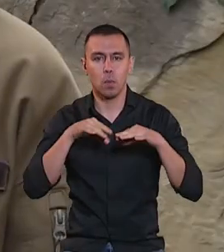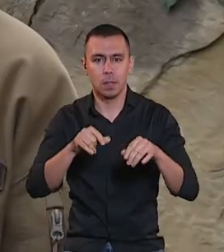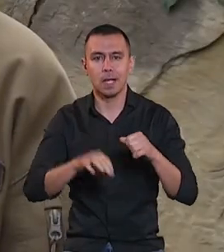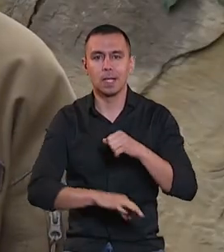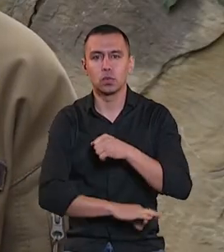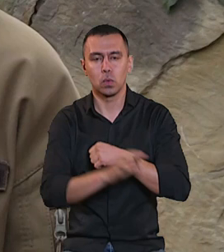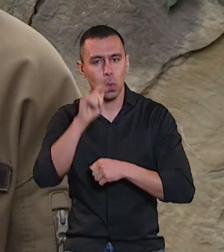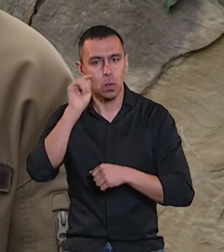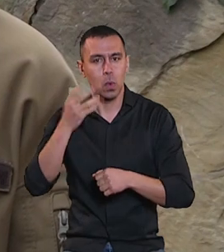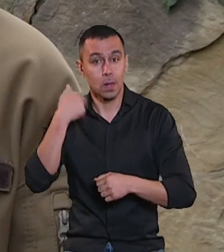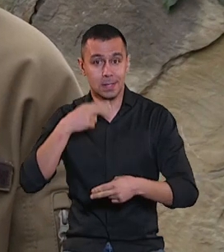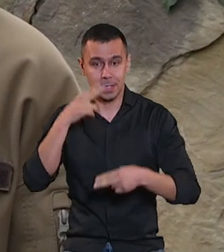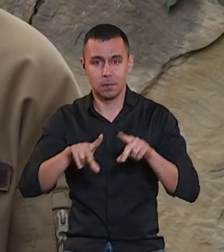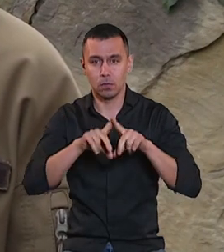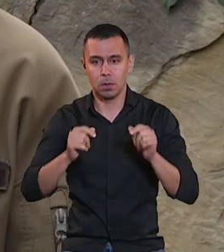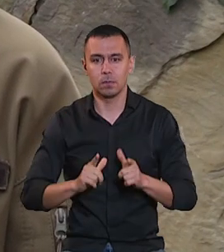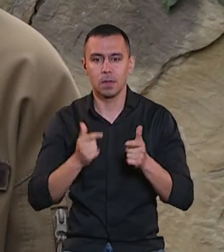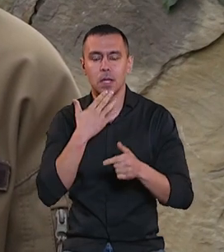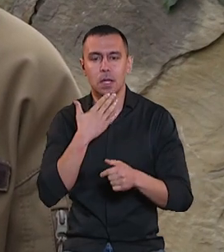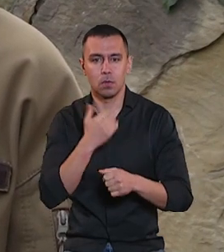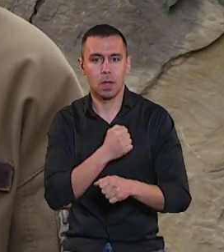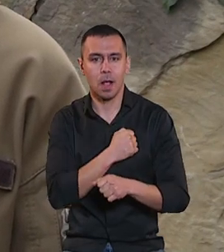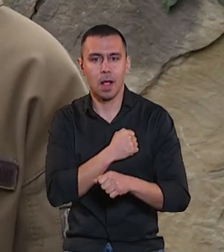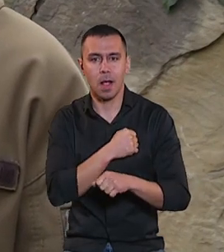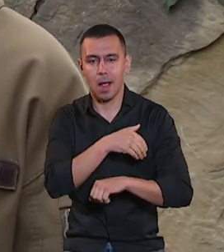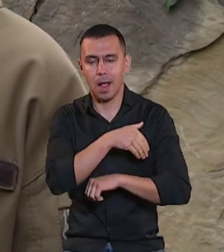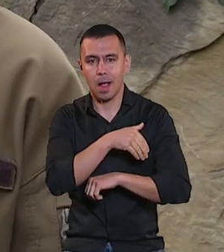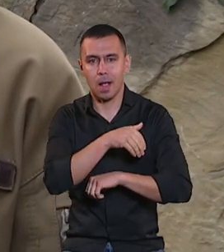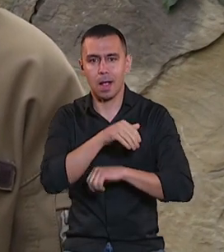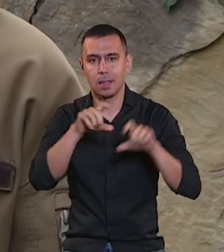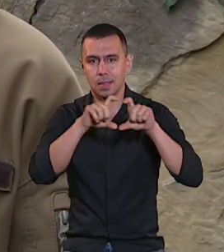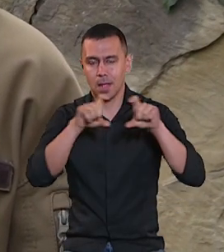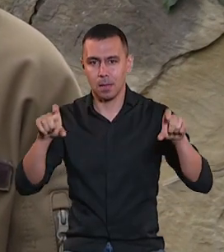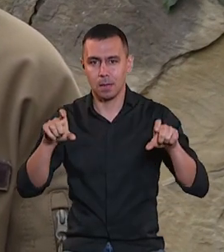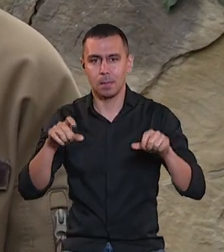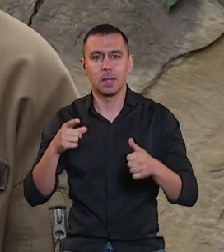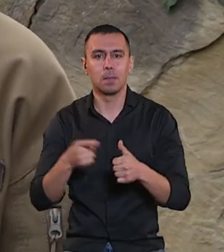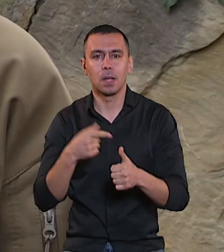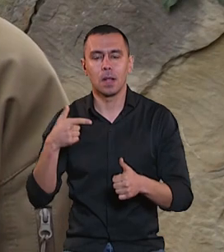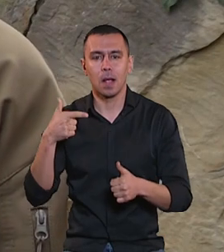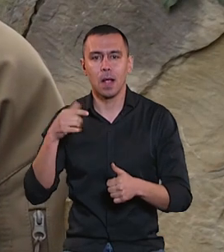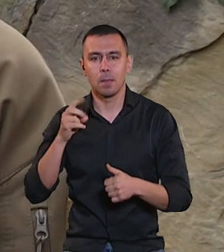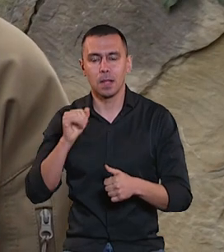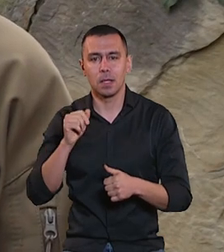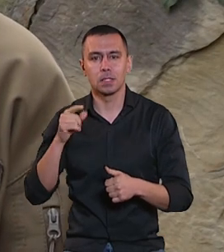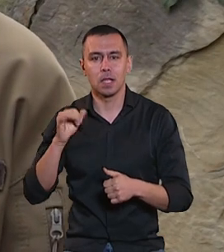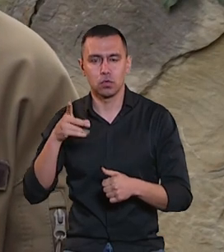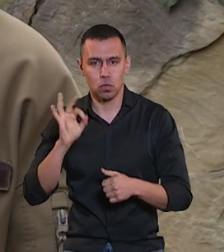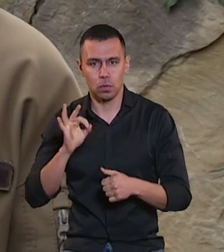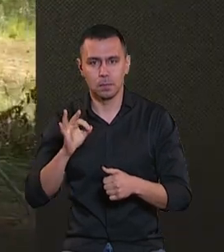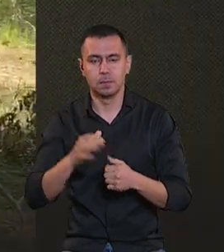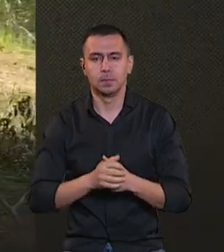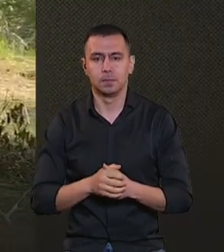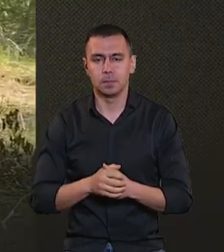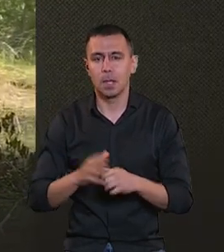Після закінчення школи я поступив до Національної академії сухопутних військ імені гетьмана Петра Зайдачного на спеціальність управління діями підрозділів